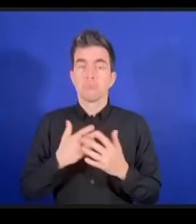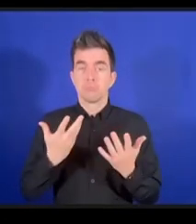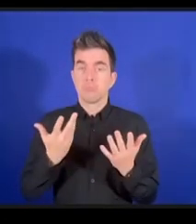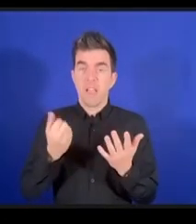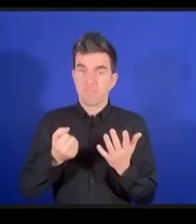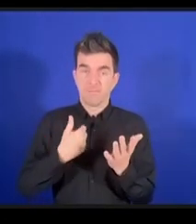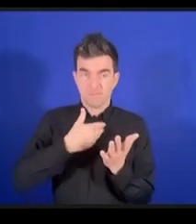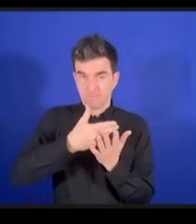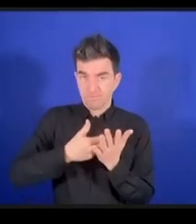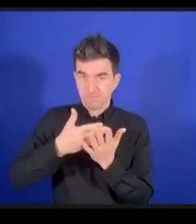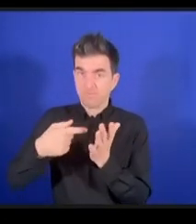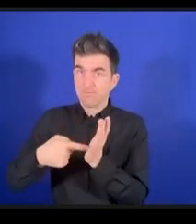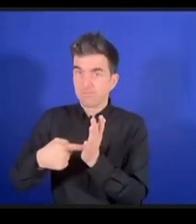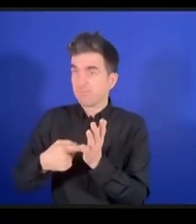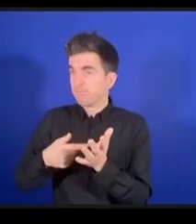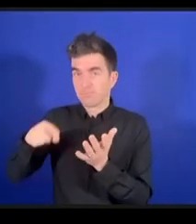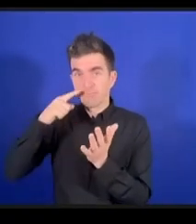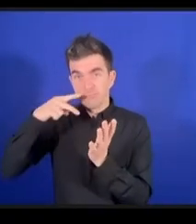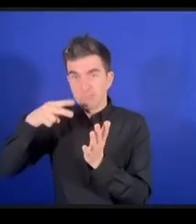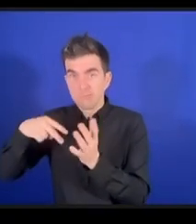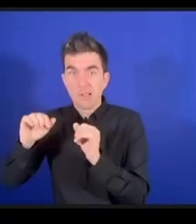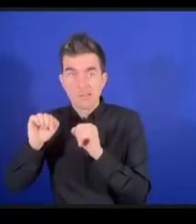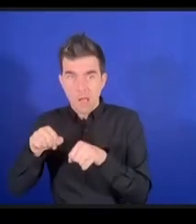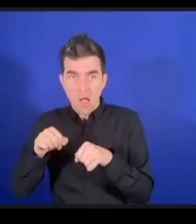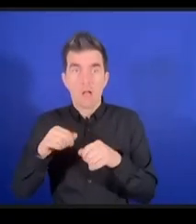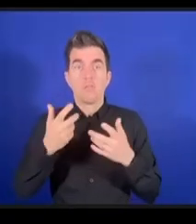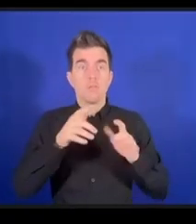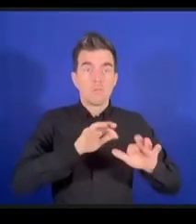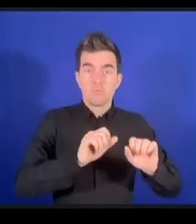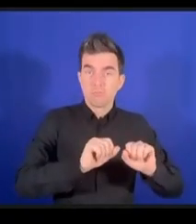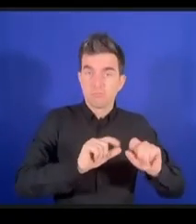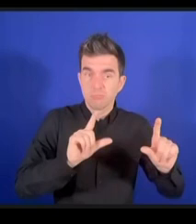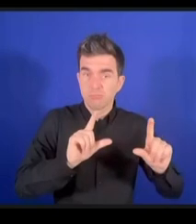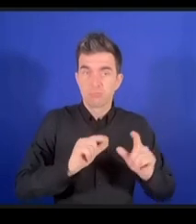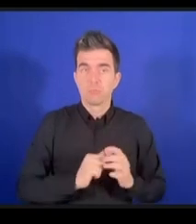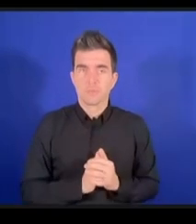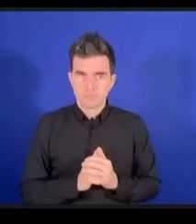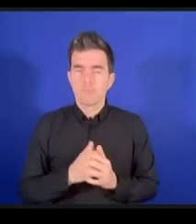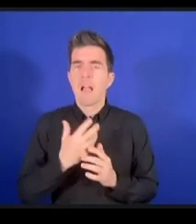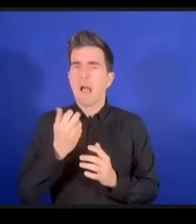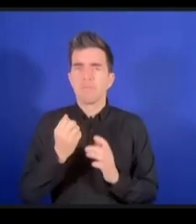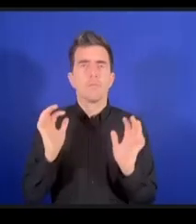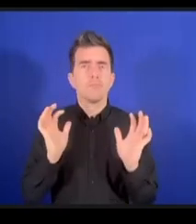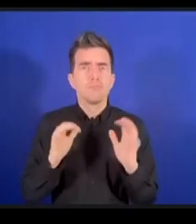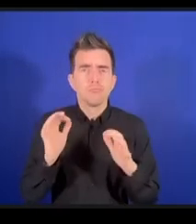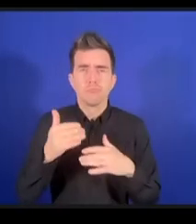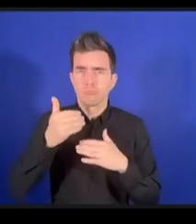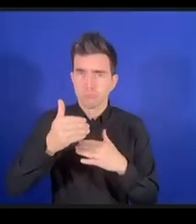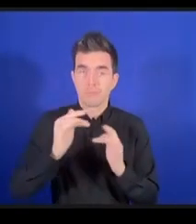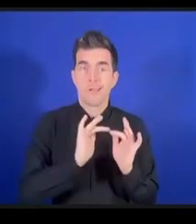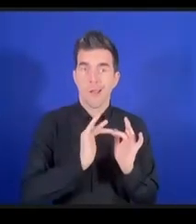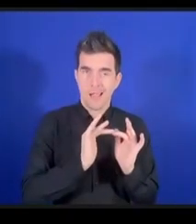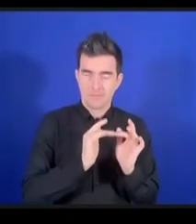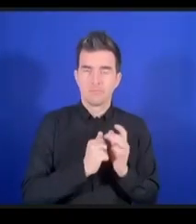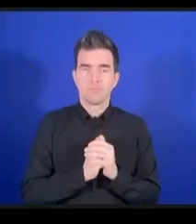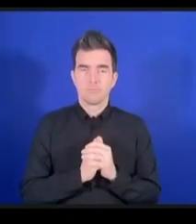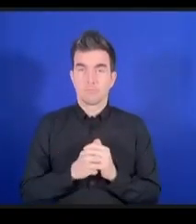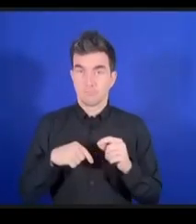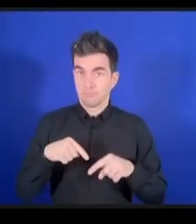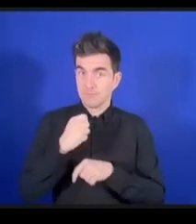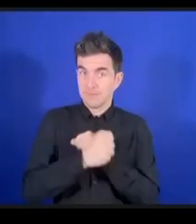Cette année, nous avons essayé de relancer, par le biais de la vidéo,